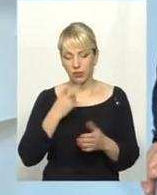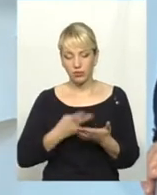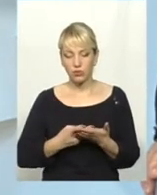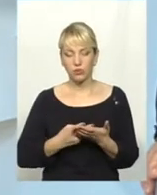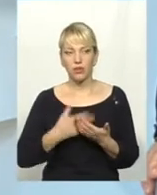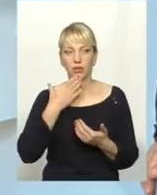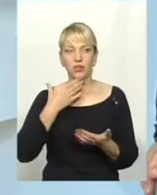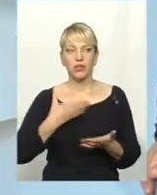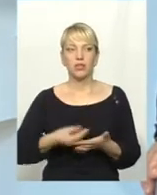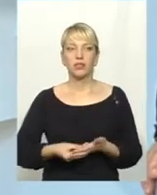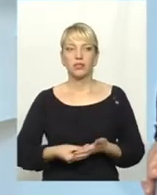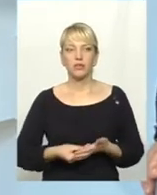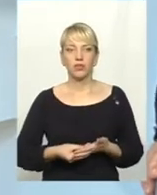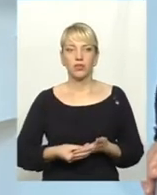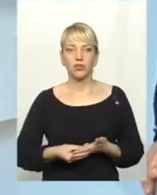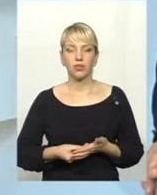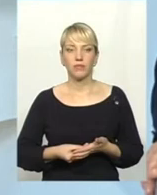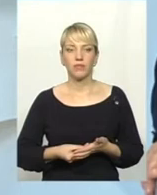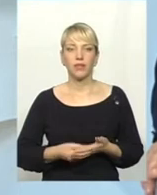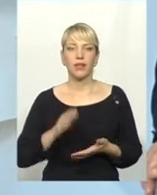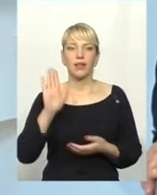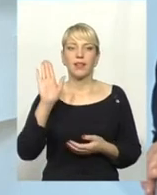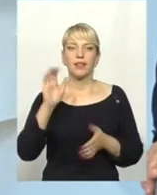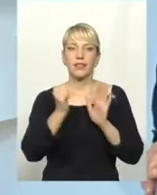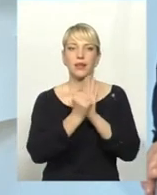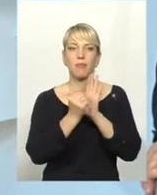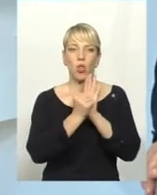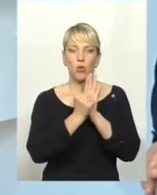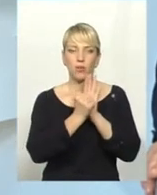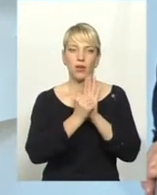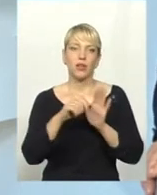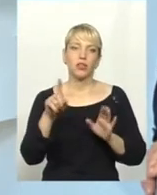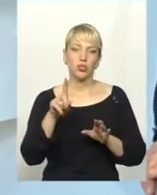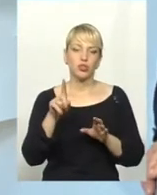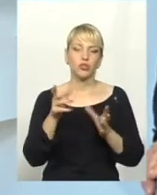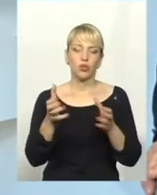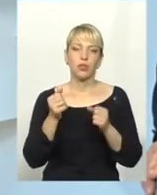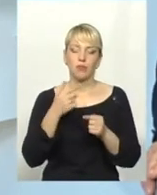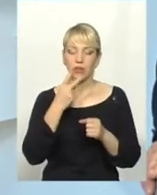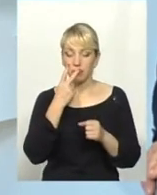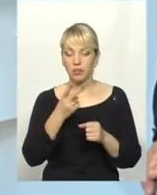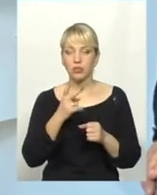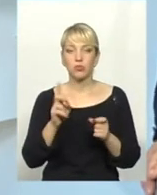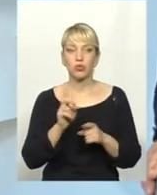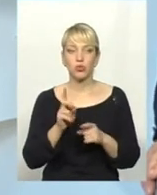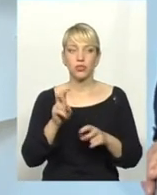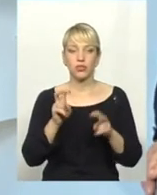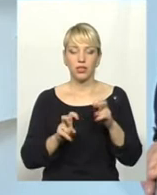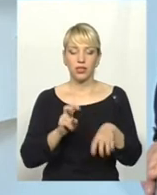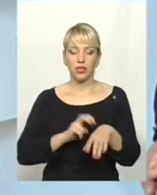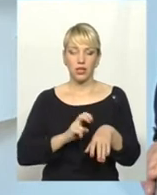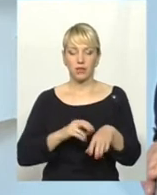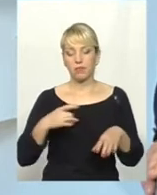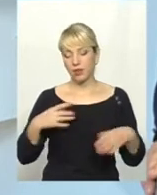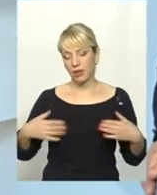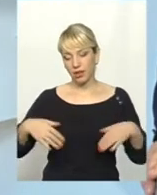дипломи, що вони це отримали. часто, густо бачимо, сидить лікар в білому